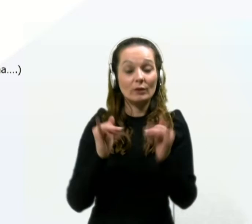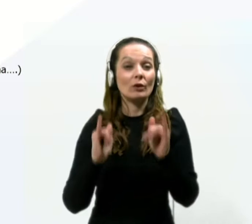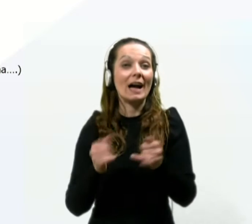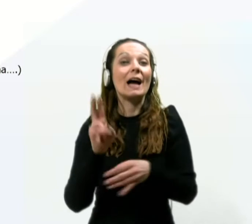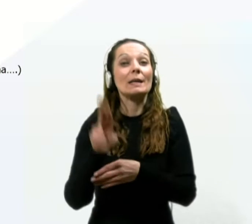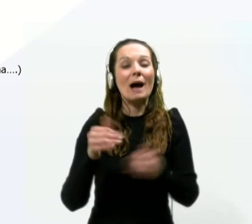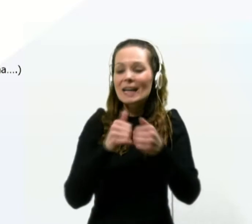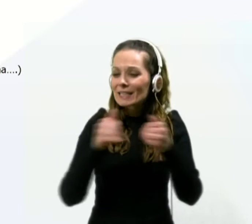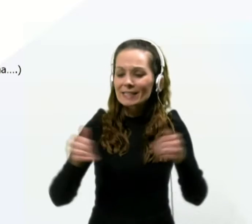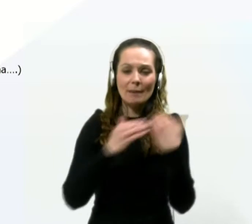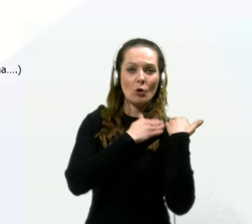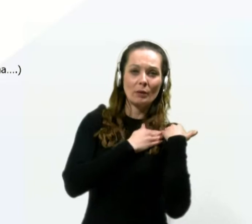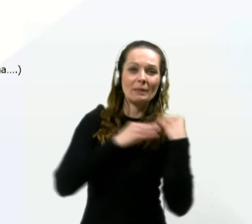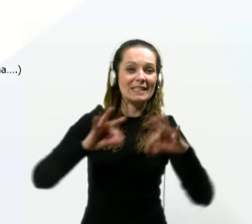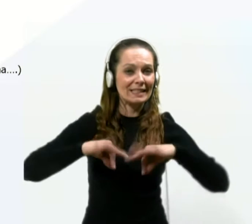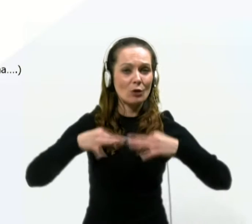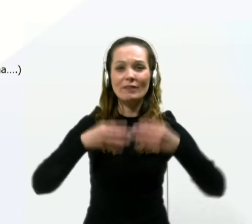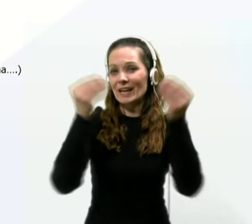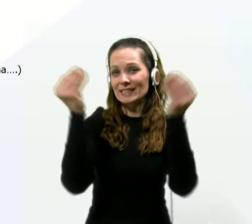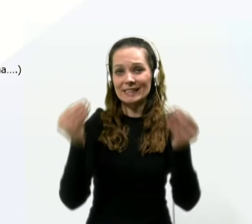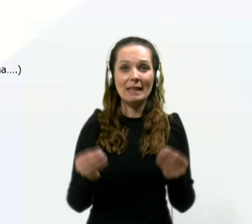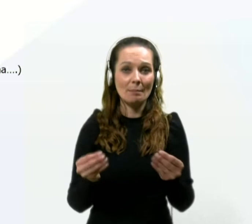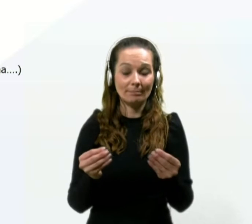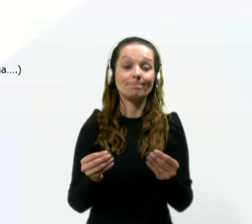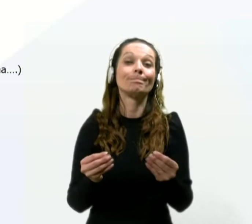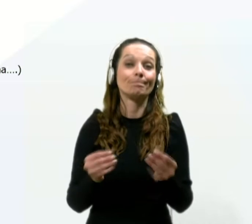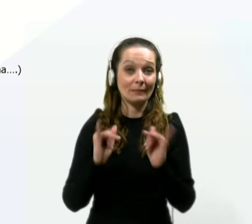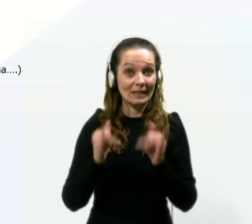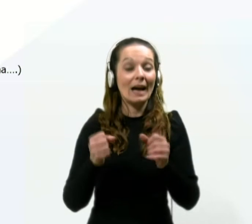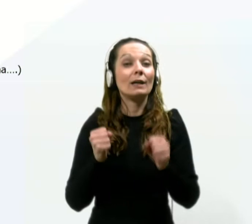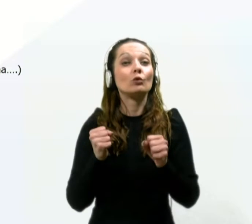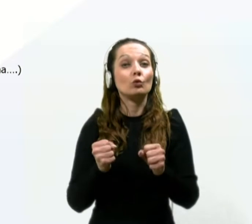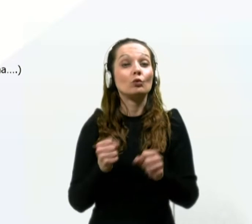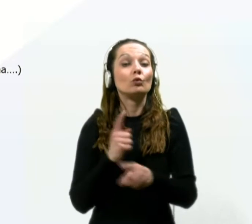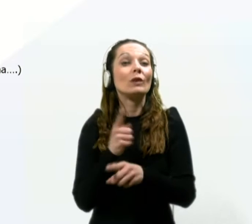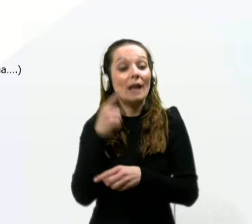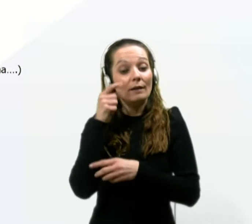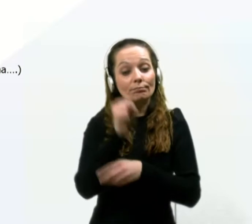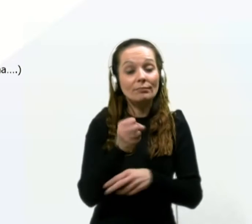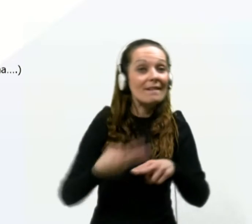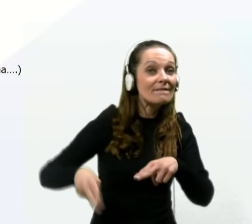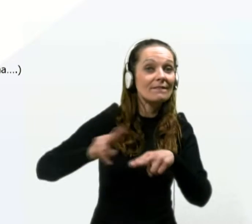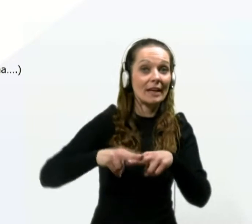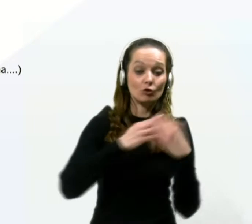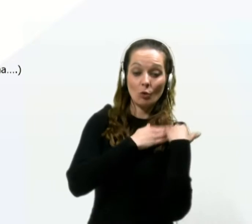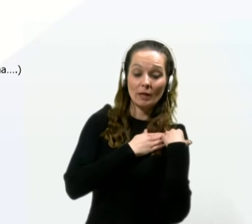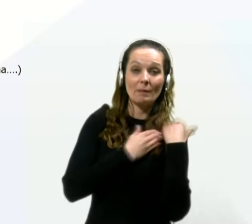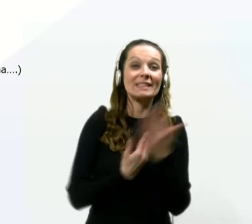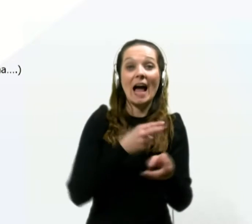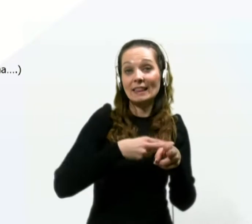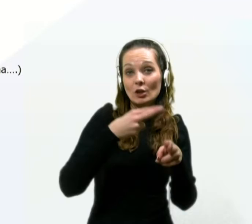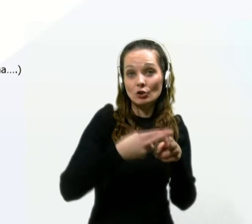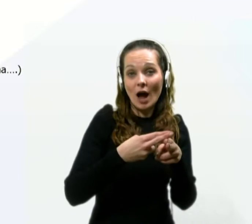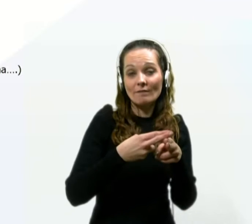to, imamo izjemno obremenitev zdravstvenega sistema. Da pa je zaznana ta obremenitev večja pri državah